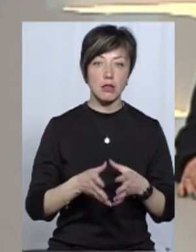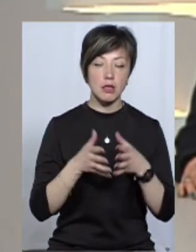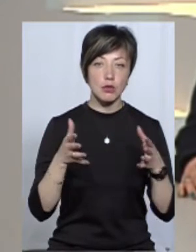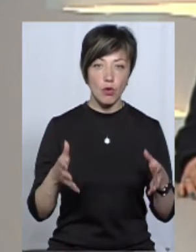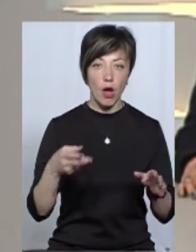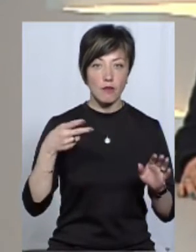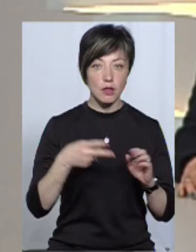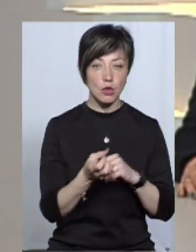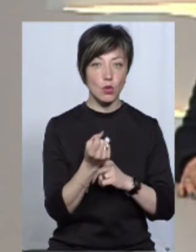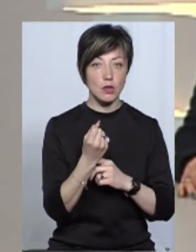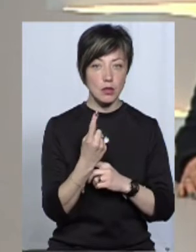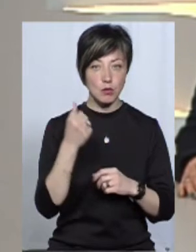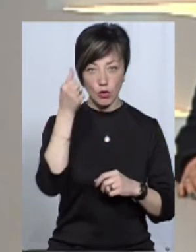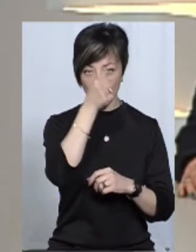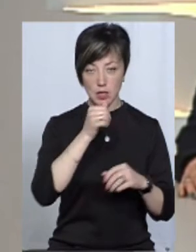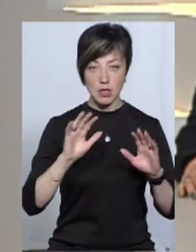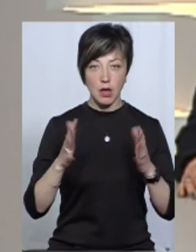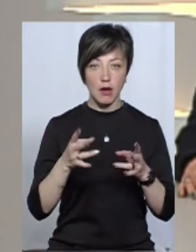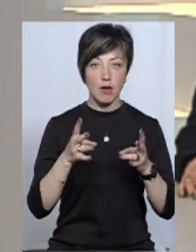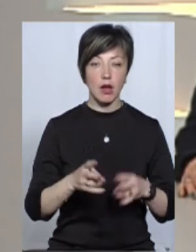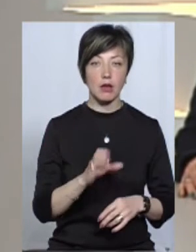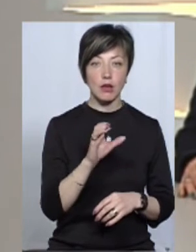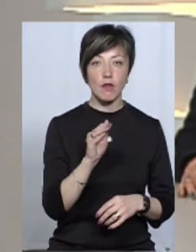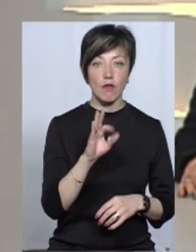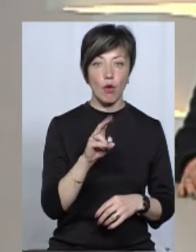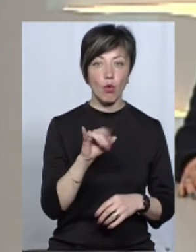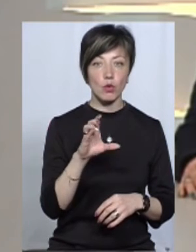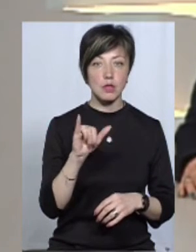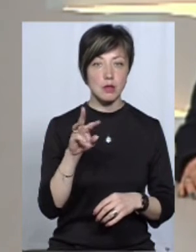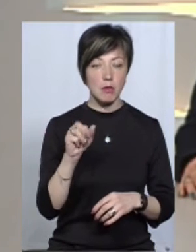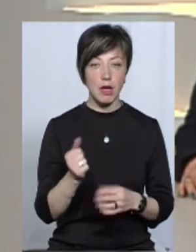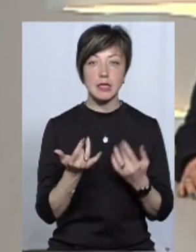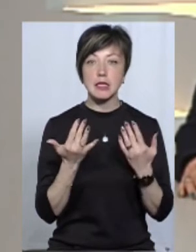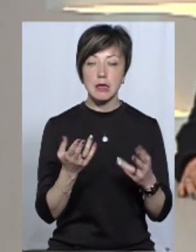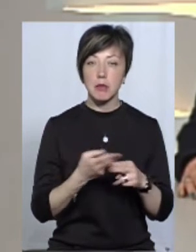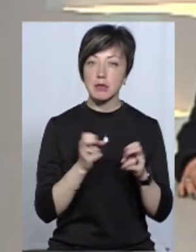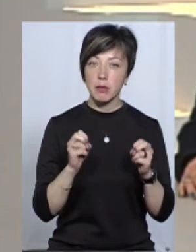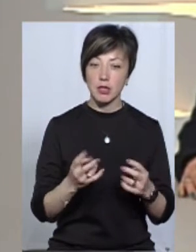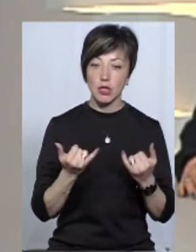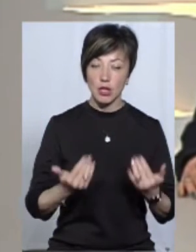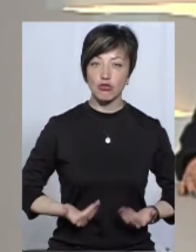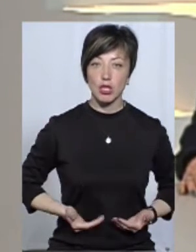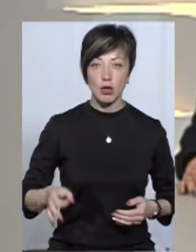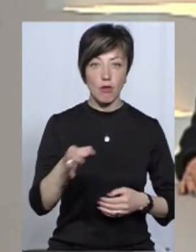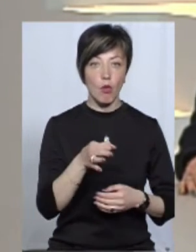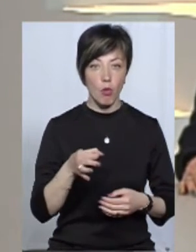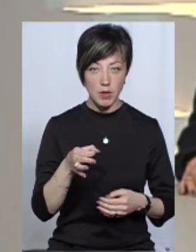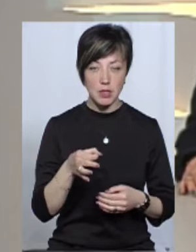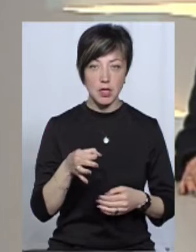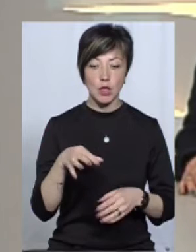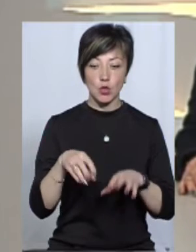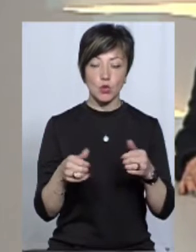у 2011 році сталася аварія на Фукусімі. Наскільки безпечне для жителів Хмельниччини